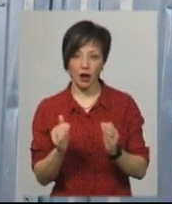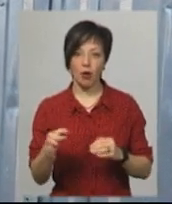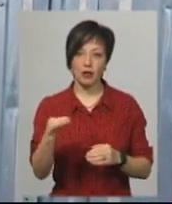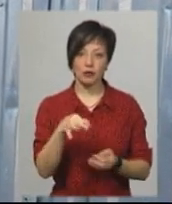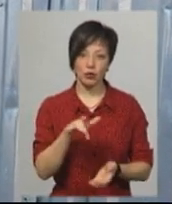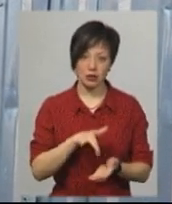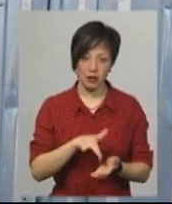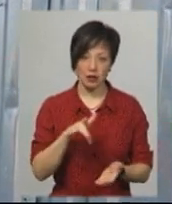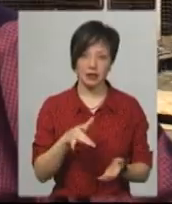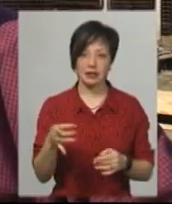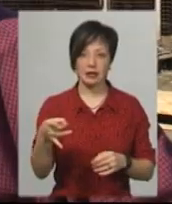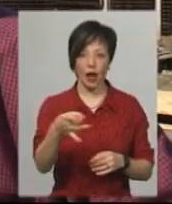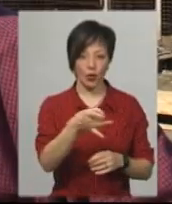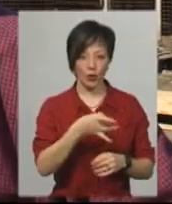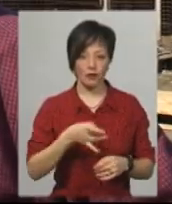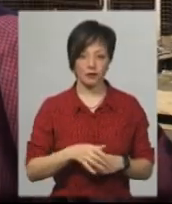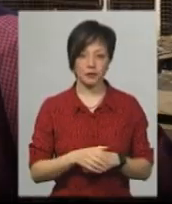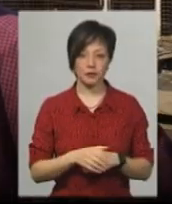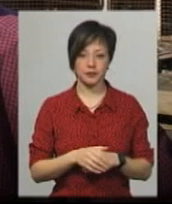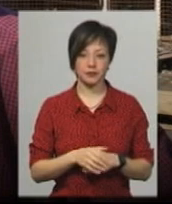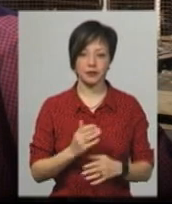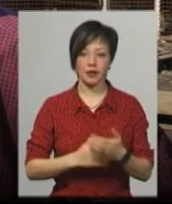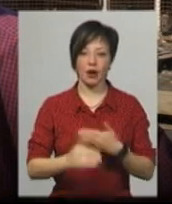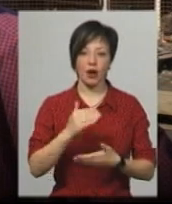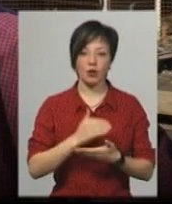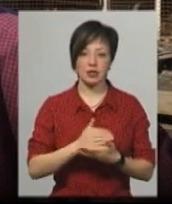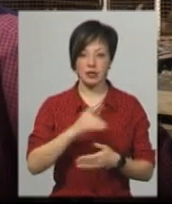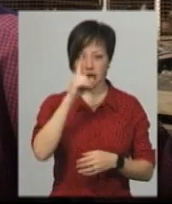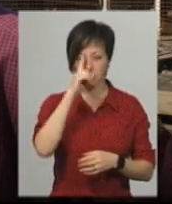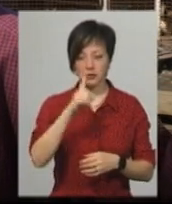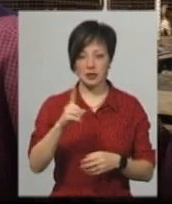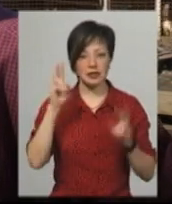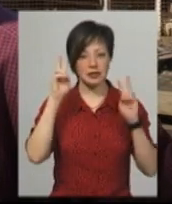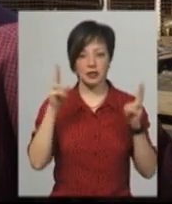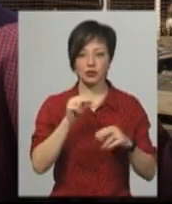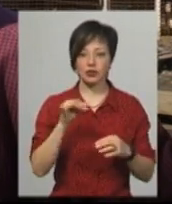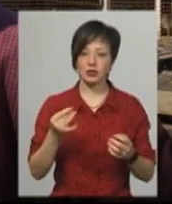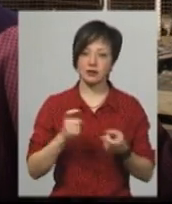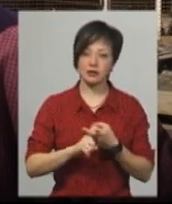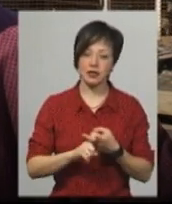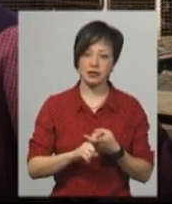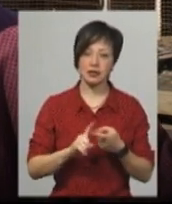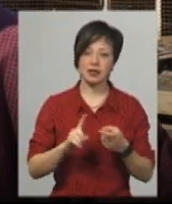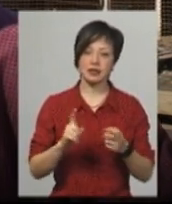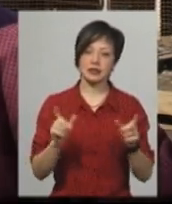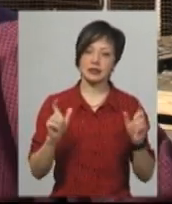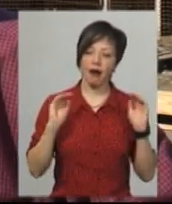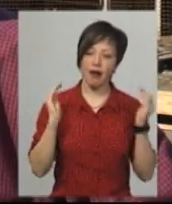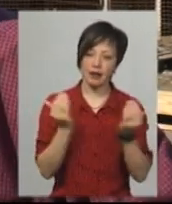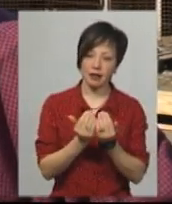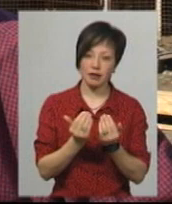обласного центру та з районів. Останній місяць, не знаю, зв'язано це з карантином чи чим, в нас